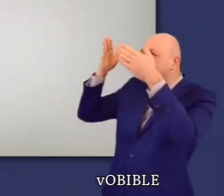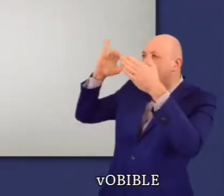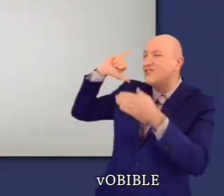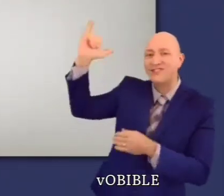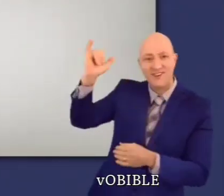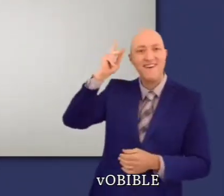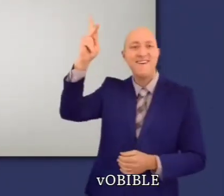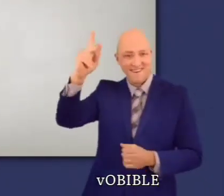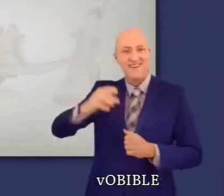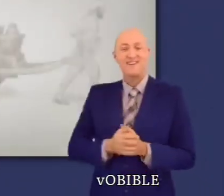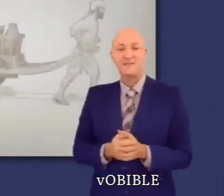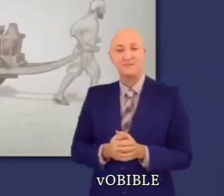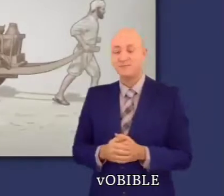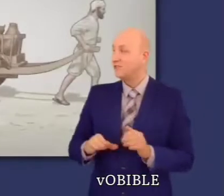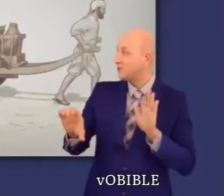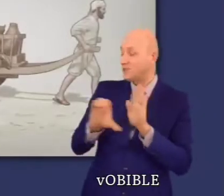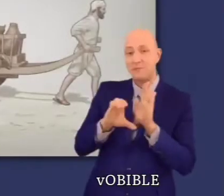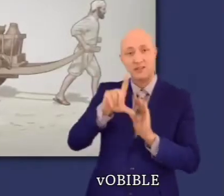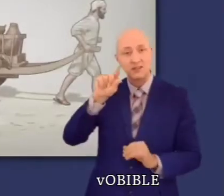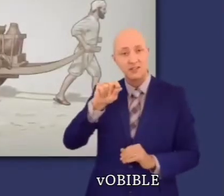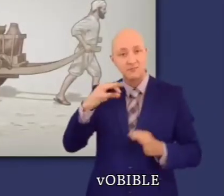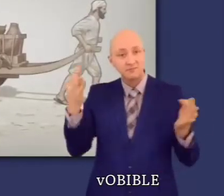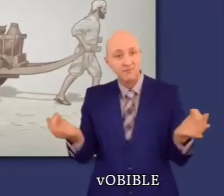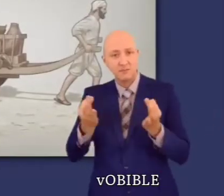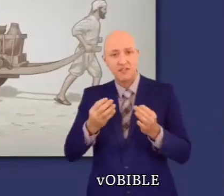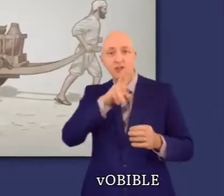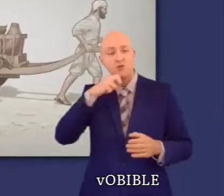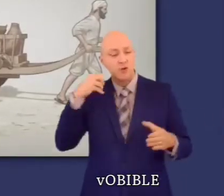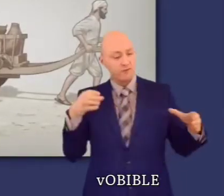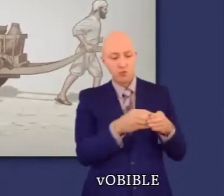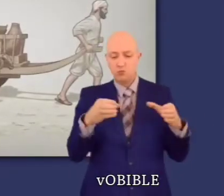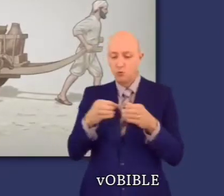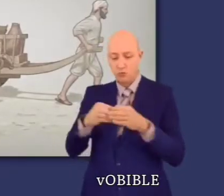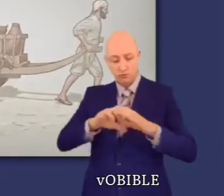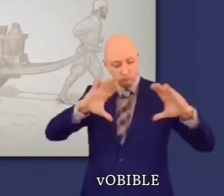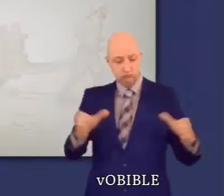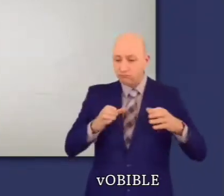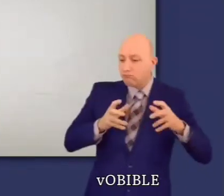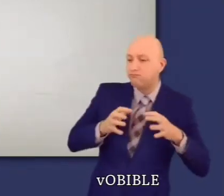Dans le chapitre 10, les Israélites quittent le désert du Sinaï par division de trois tribus.